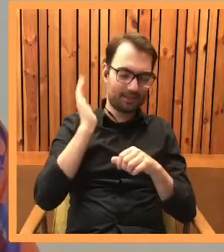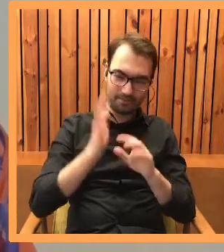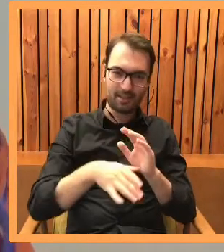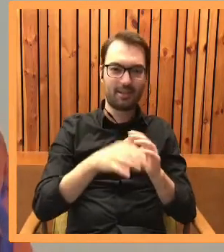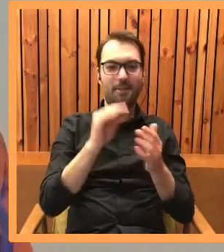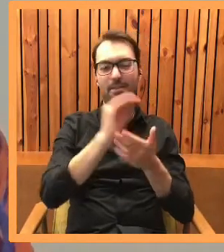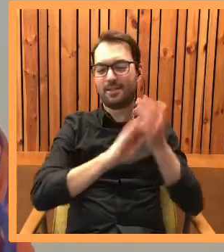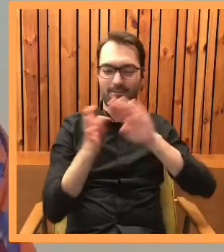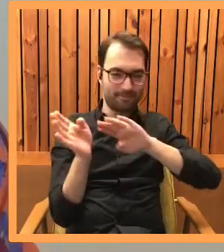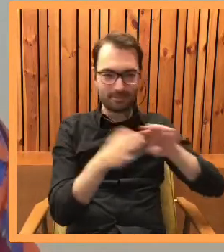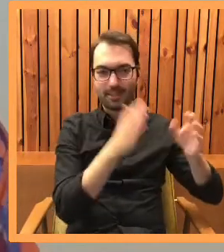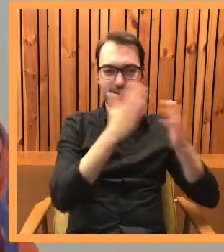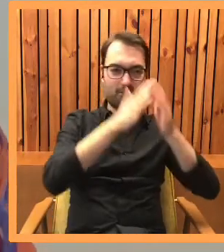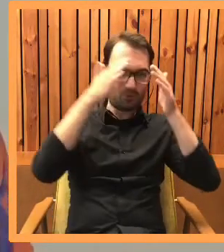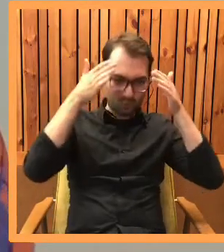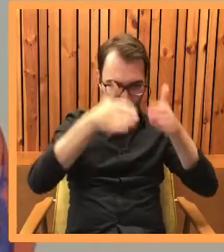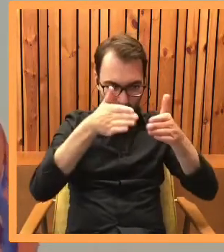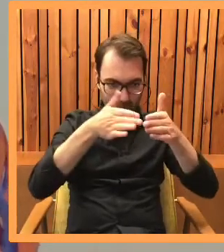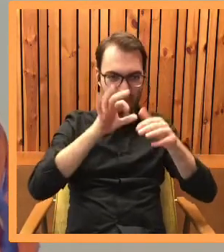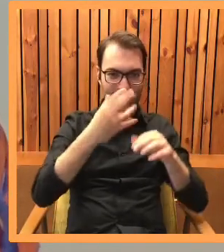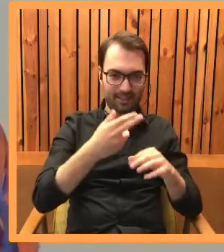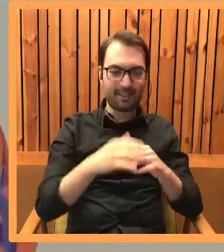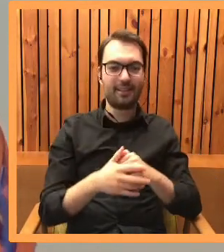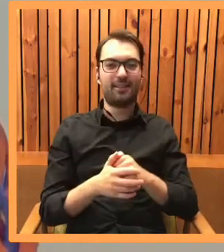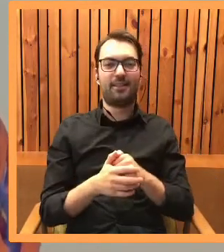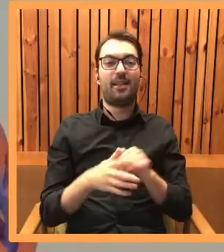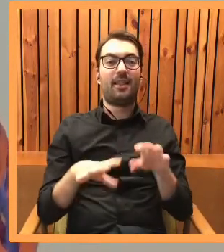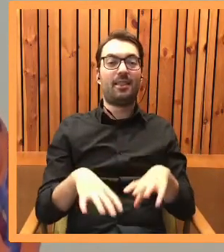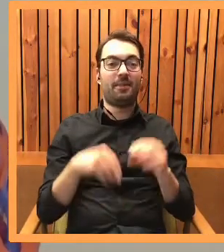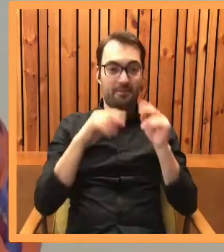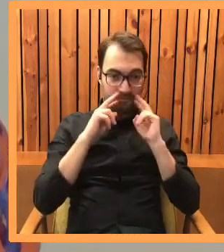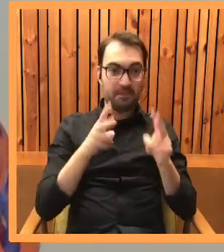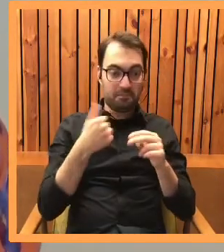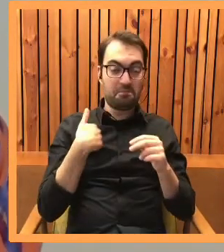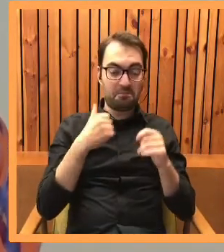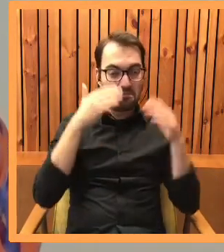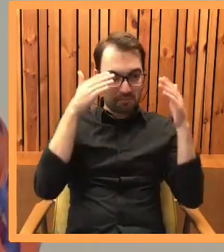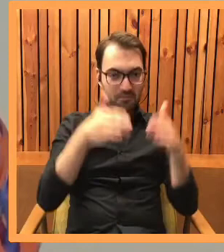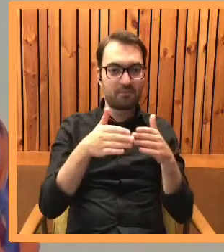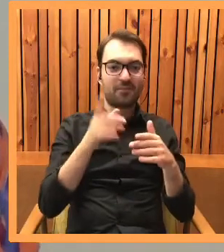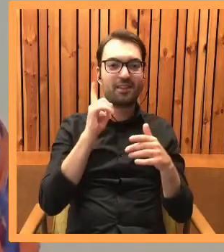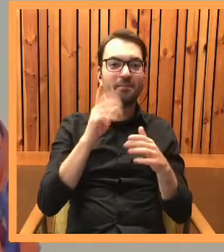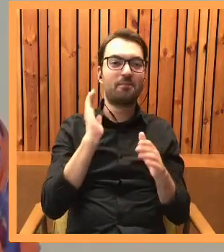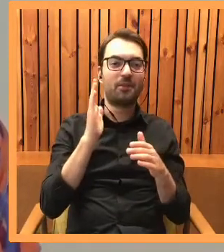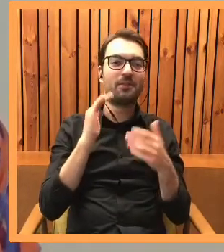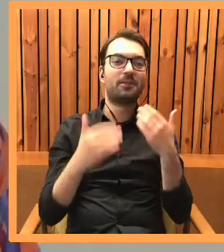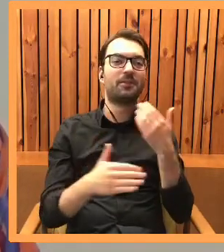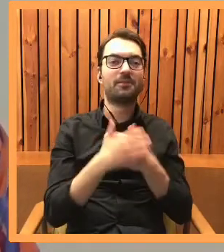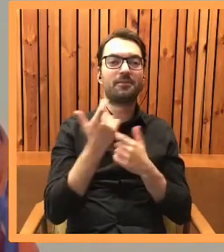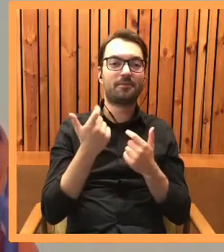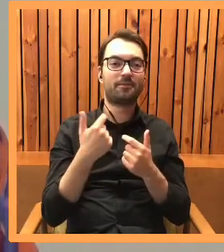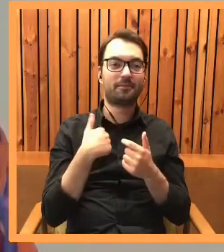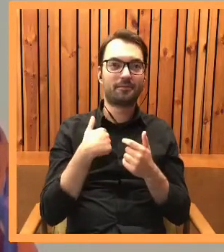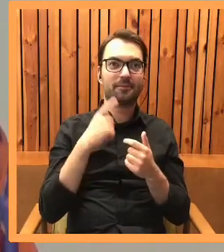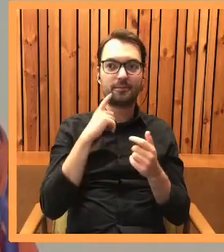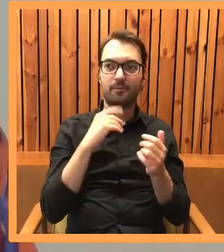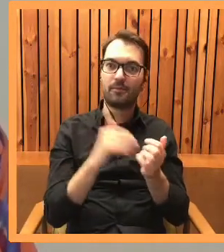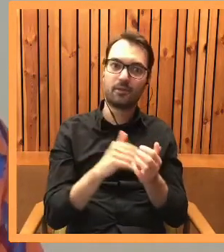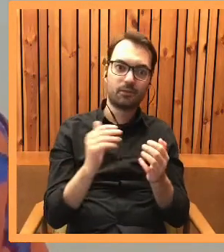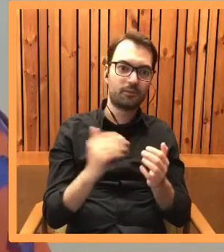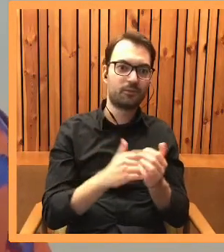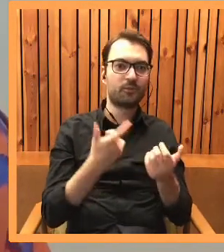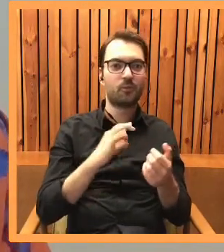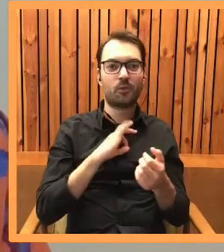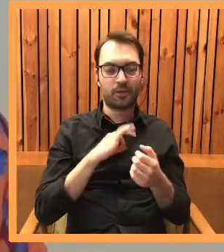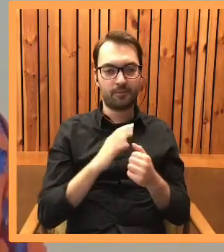pisanie, że skupię się tylko i wyłącznie na nim. I na początku rzeczywiście tak było, ale później się okazało, że ja naprawdę potrzebuję czegoś takiego